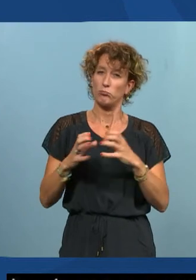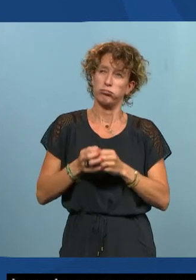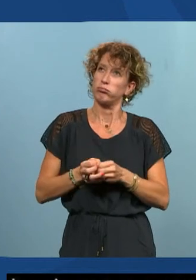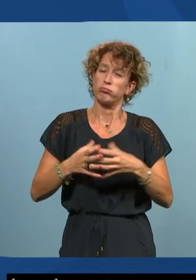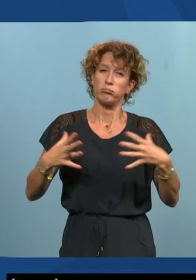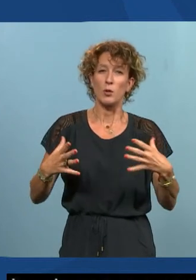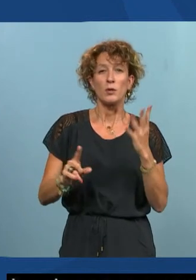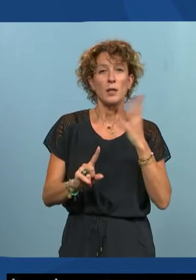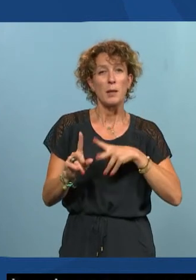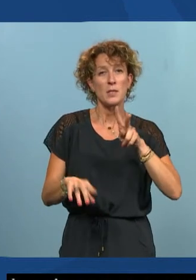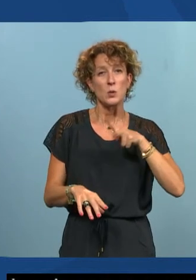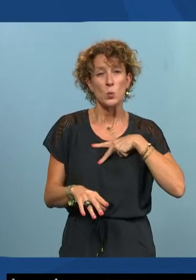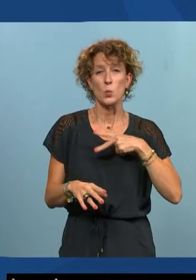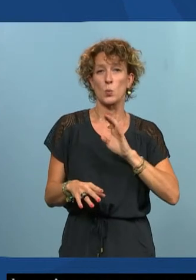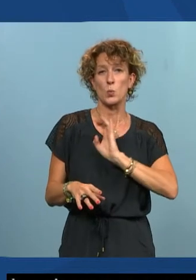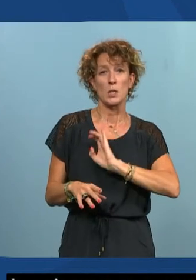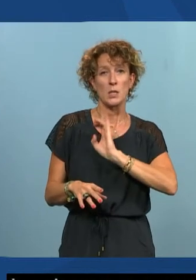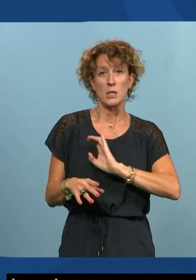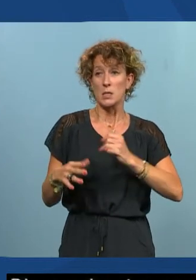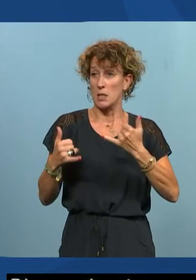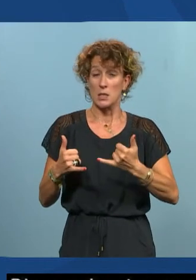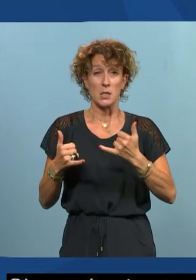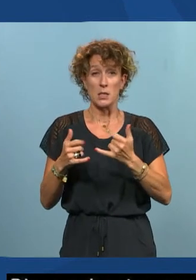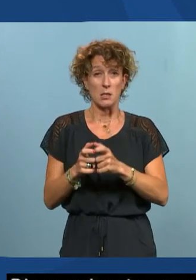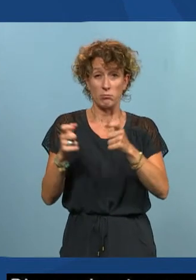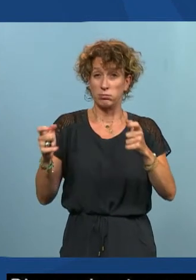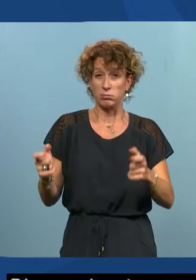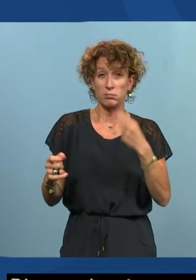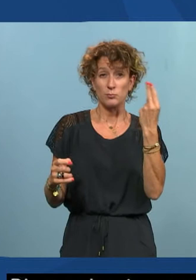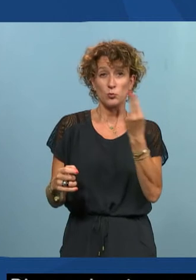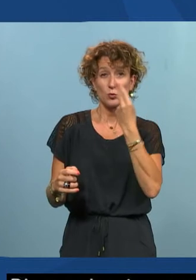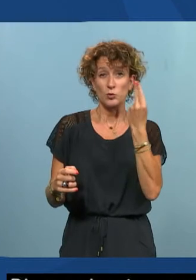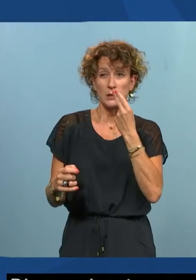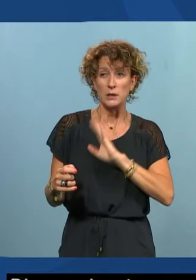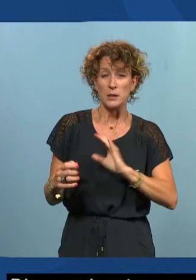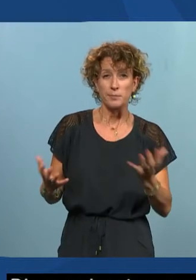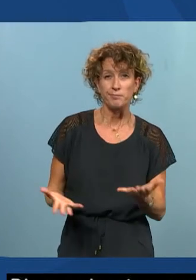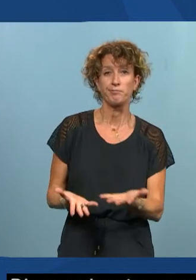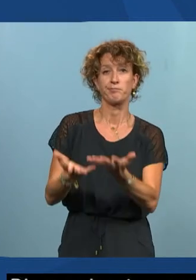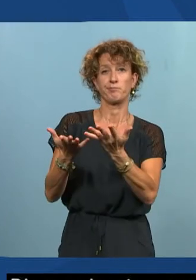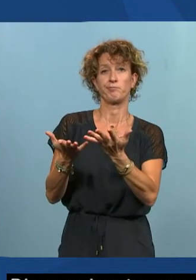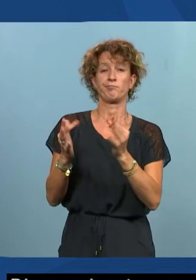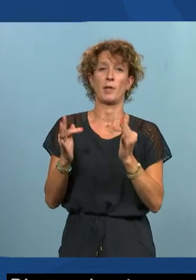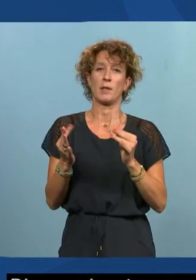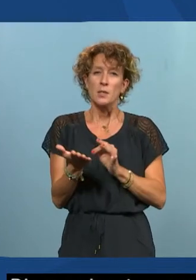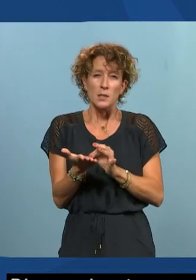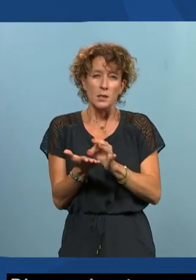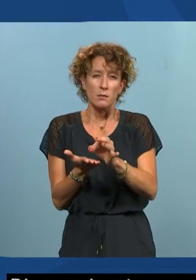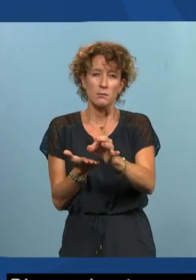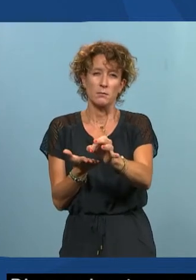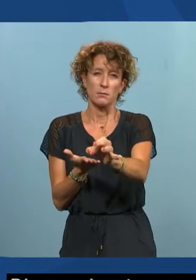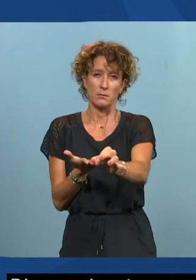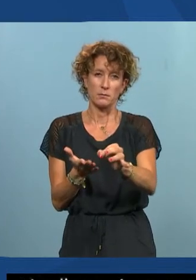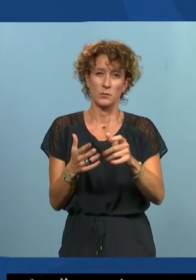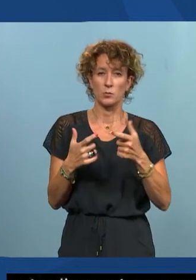d'essayer d'impulser au sein de la structure au sein de l'université de la Réunion une stratégie d'accessibilité numérique et